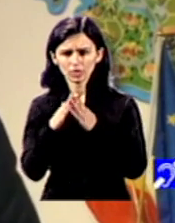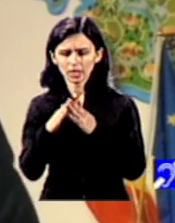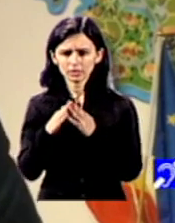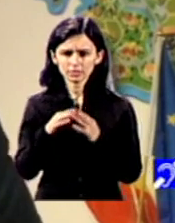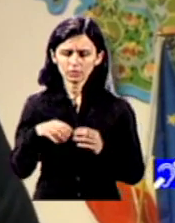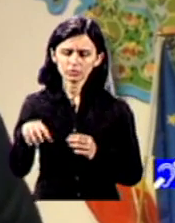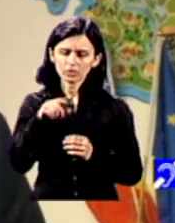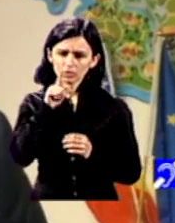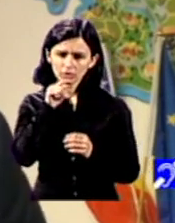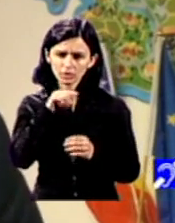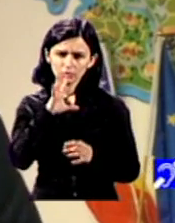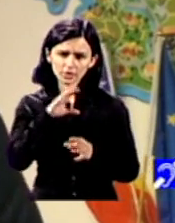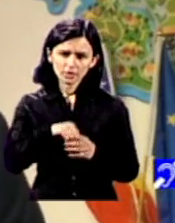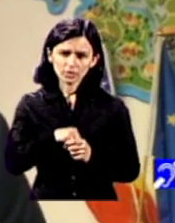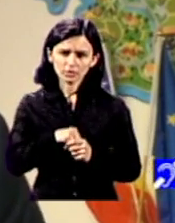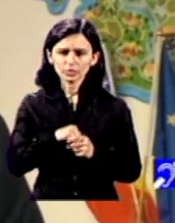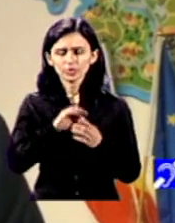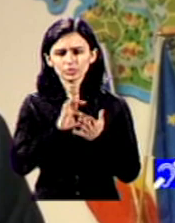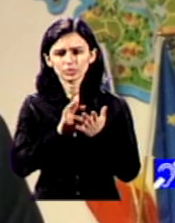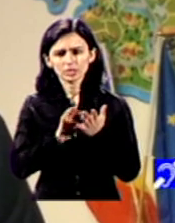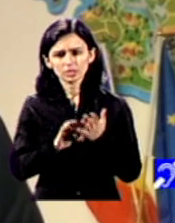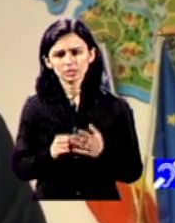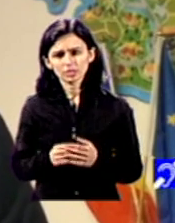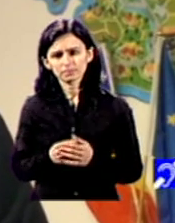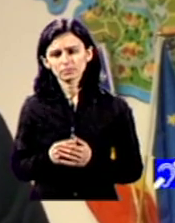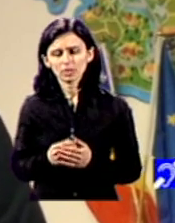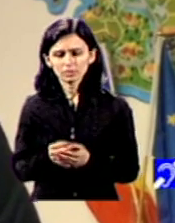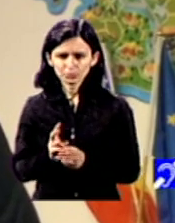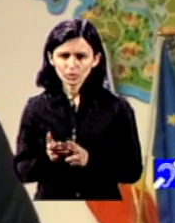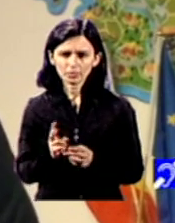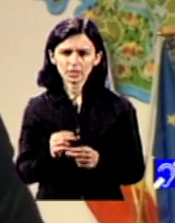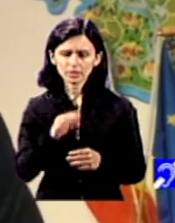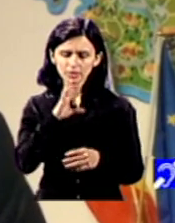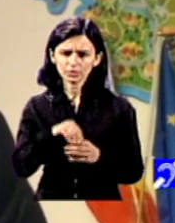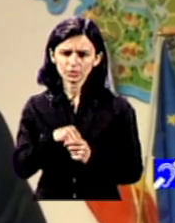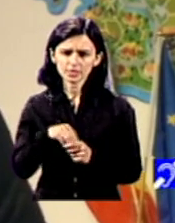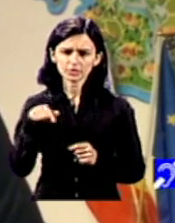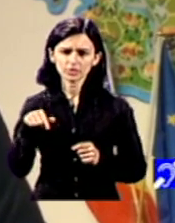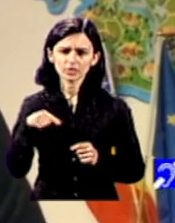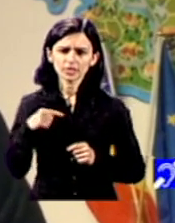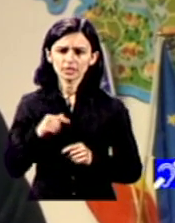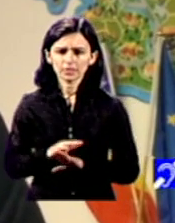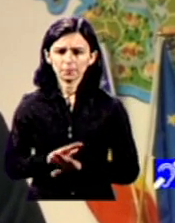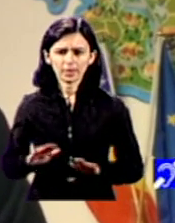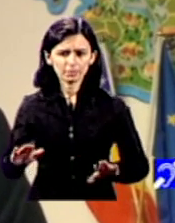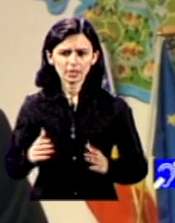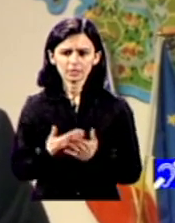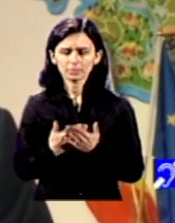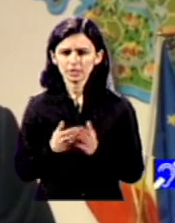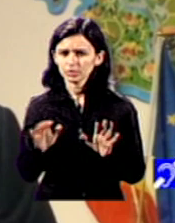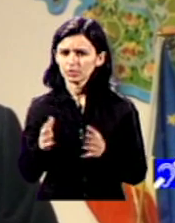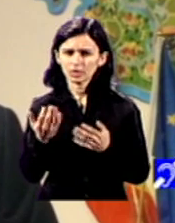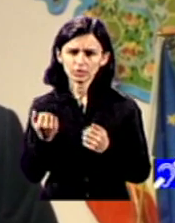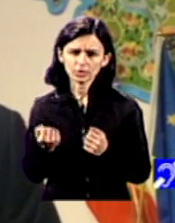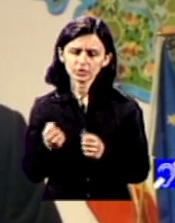un loc unde să stai condiții decente de locuire și asta este piatră de temelie pentru orice serviciu social fie